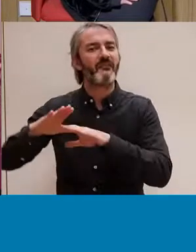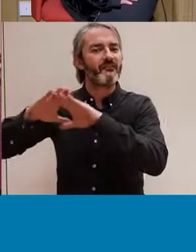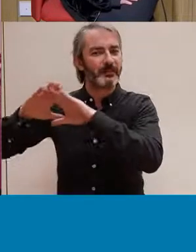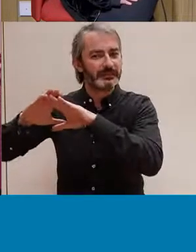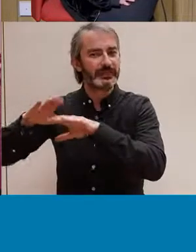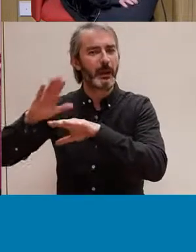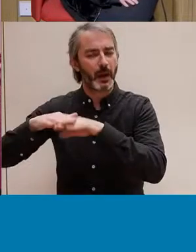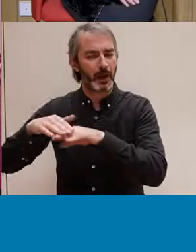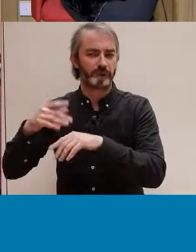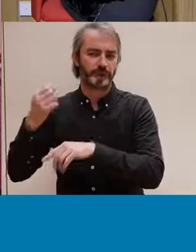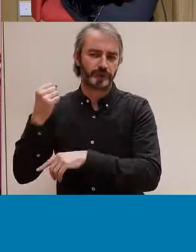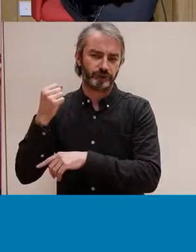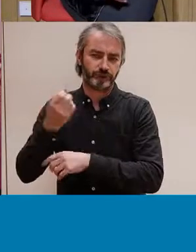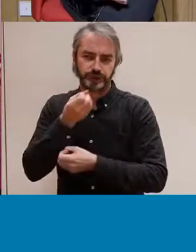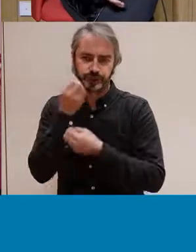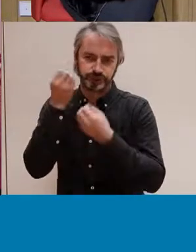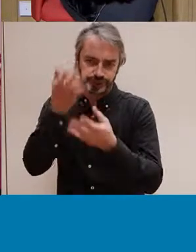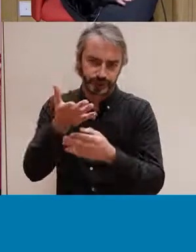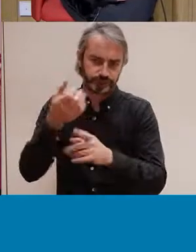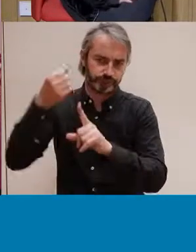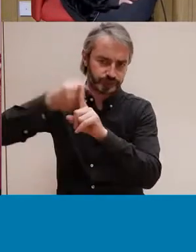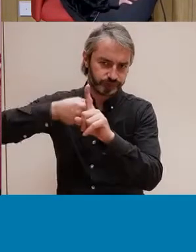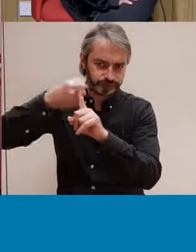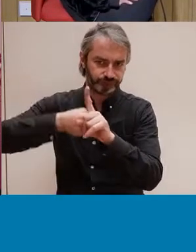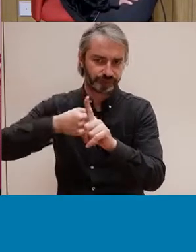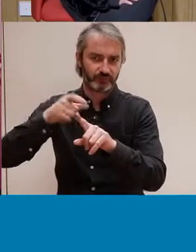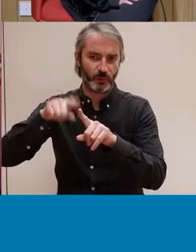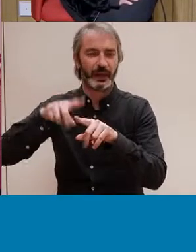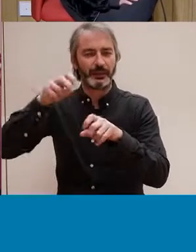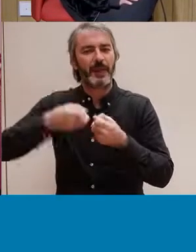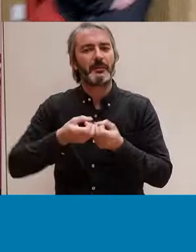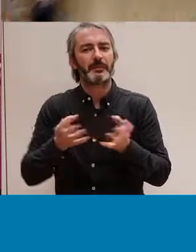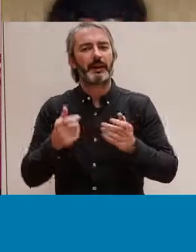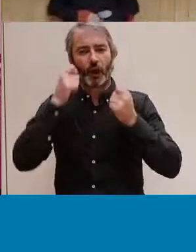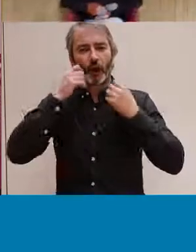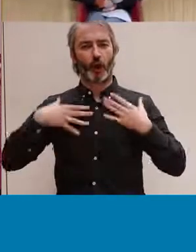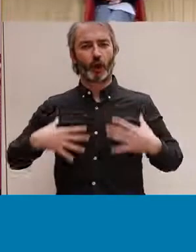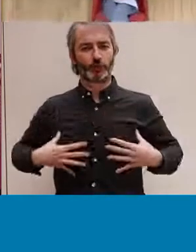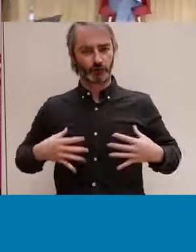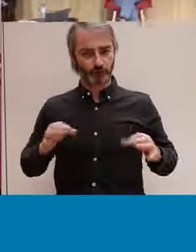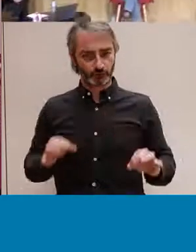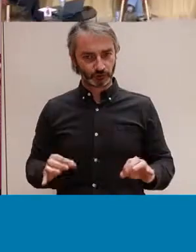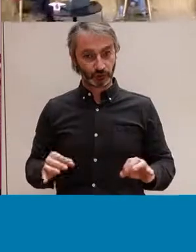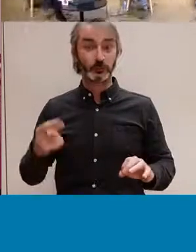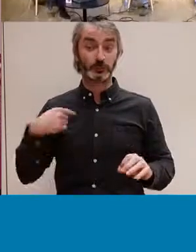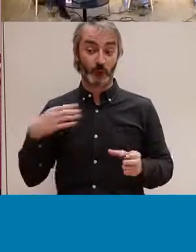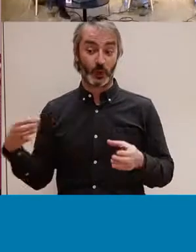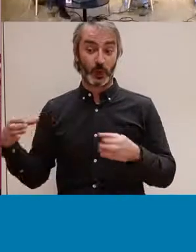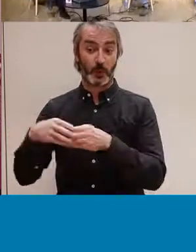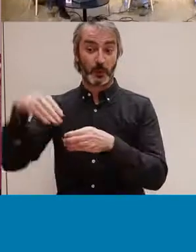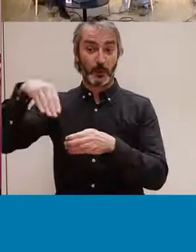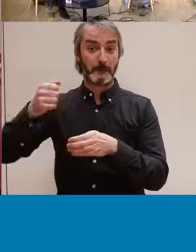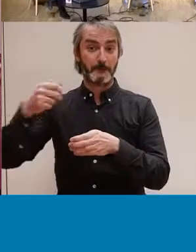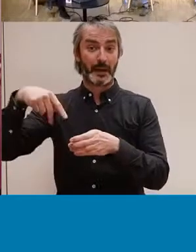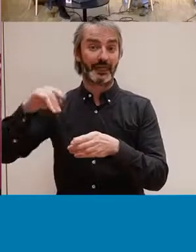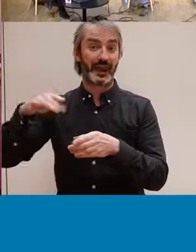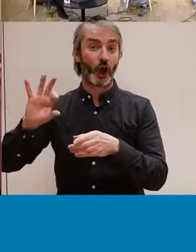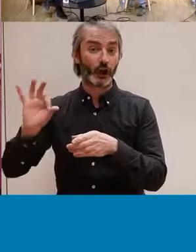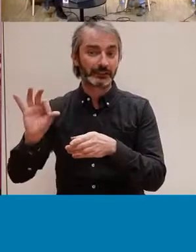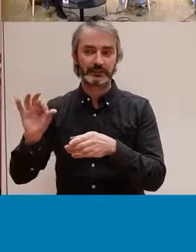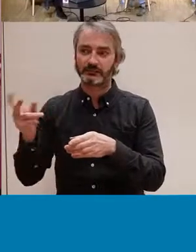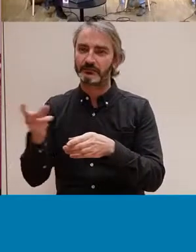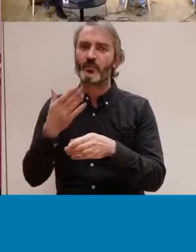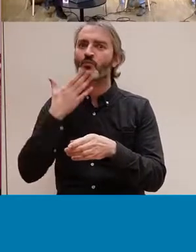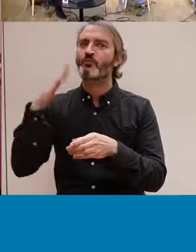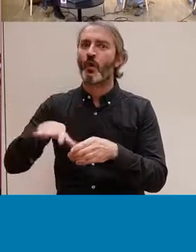a part de la vessant de la diversitat en quant a coses. I les mandrágores van ser perfectes per